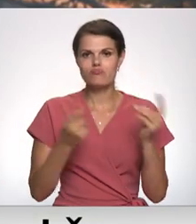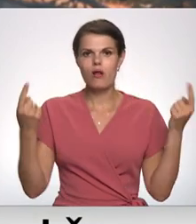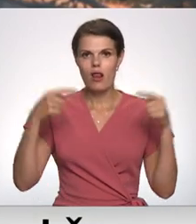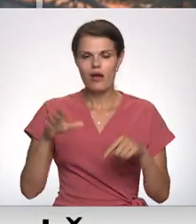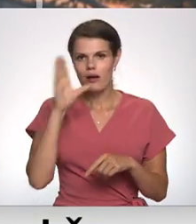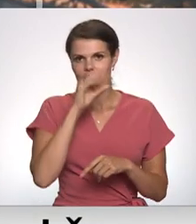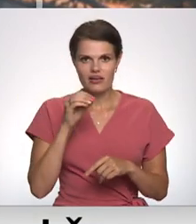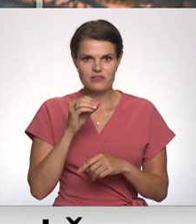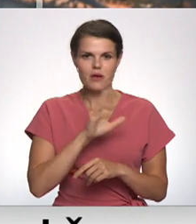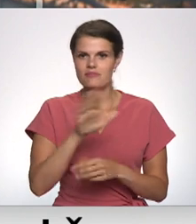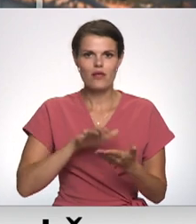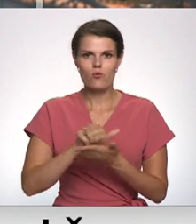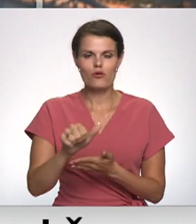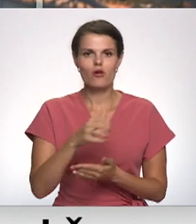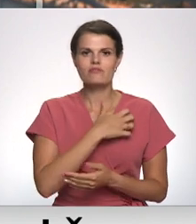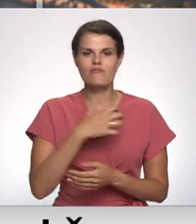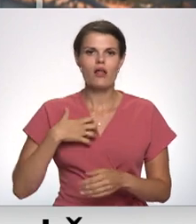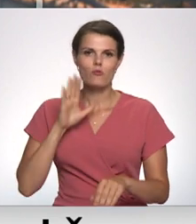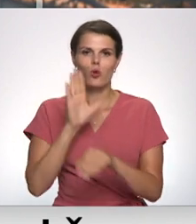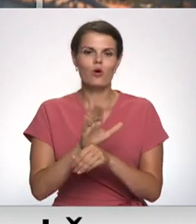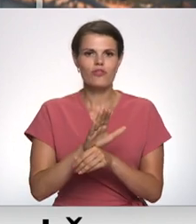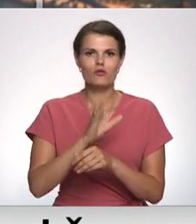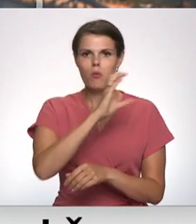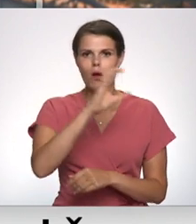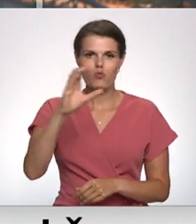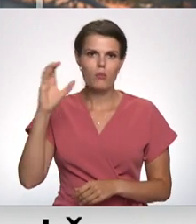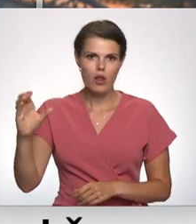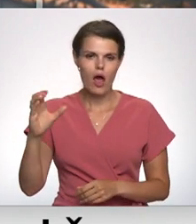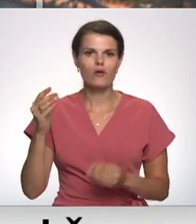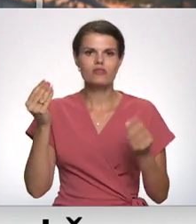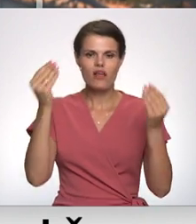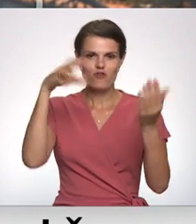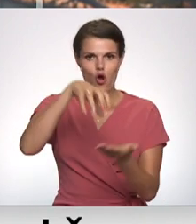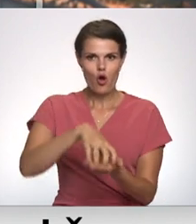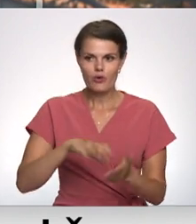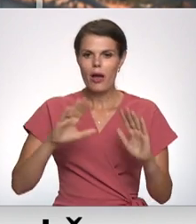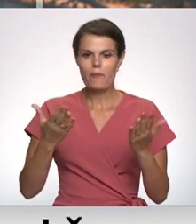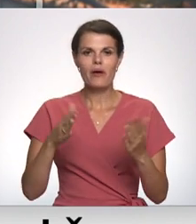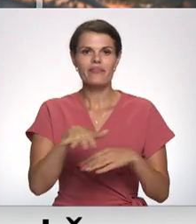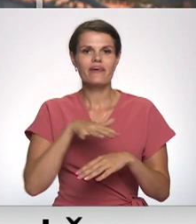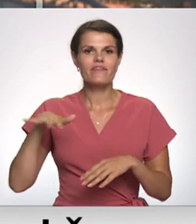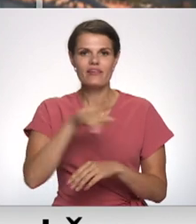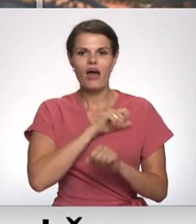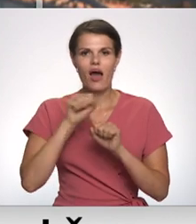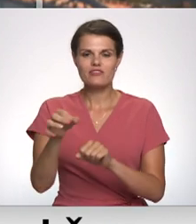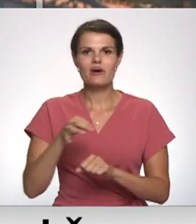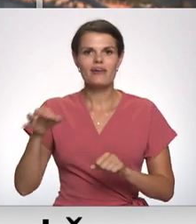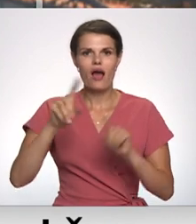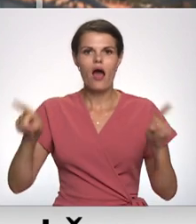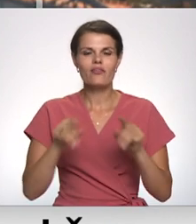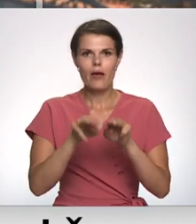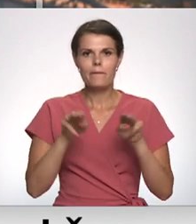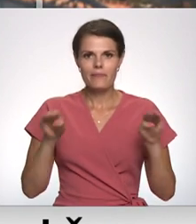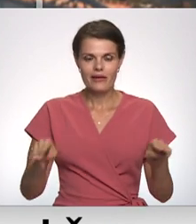iespējams nenojauks valdības noteiktos padomju laiku slavinošos objektus. Kaut arī Vides aizsardzības un reģionālās attīstības